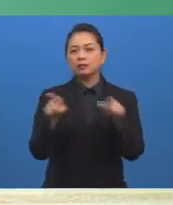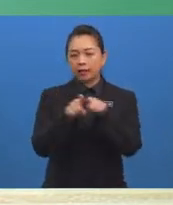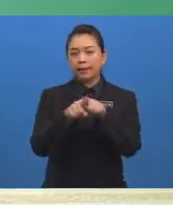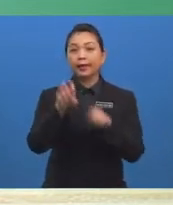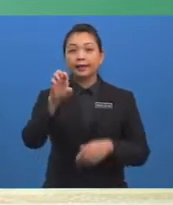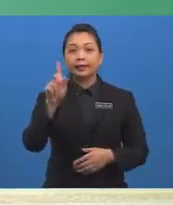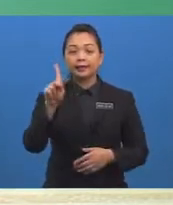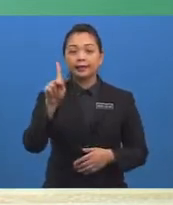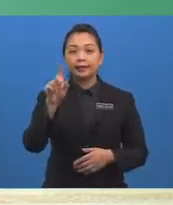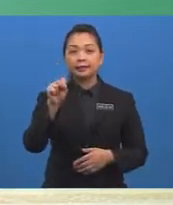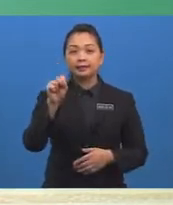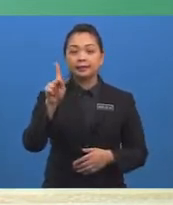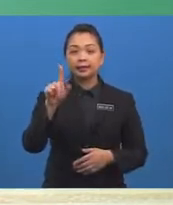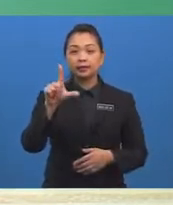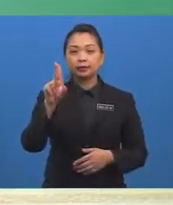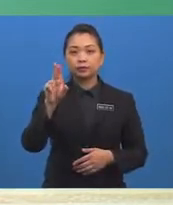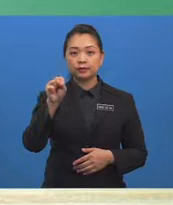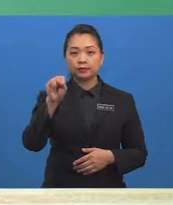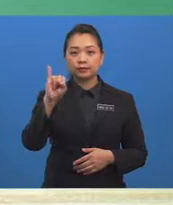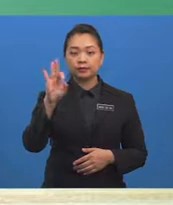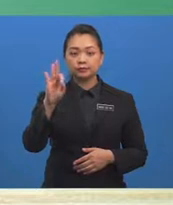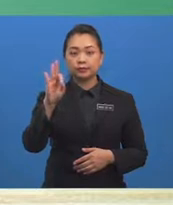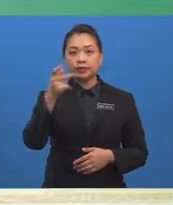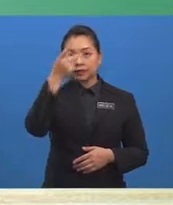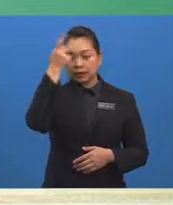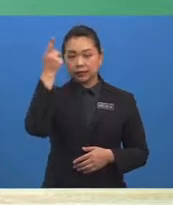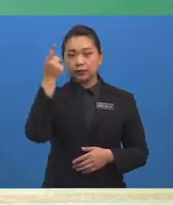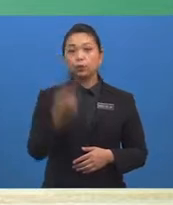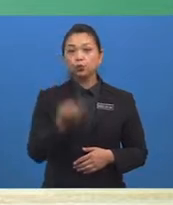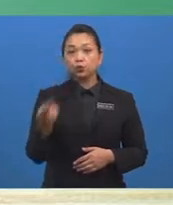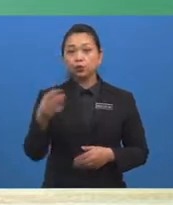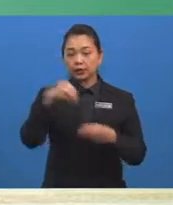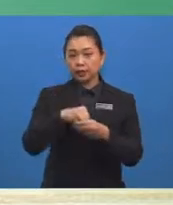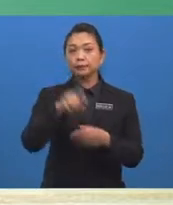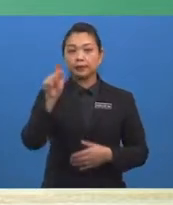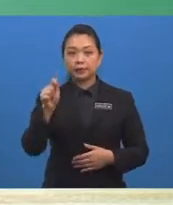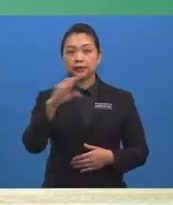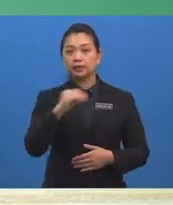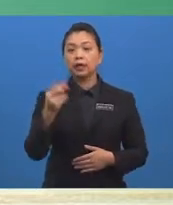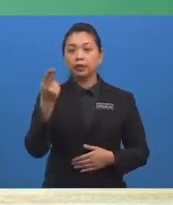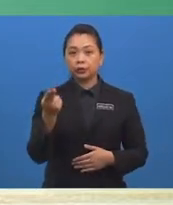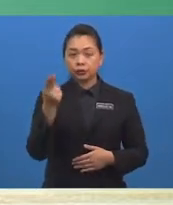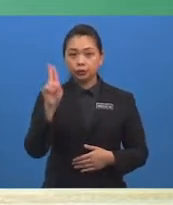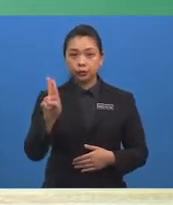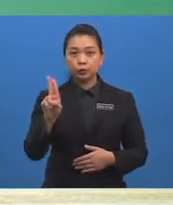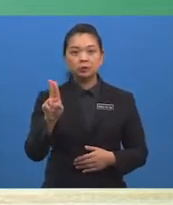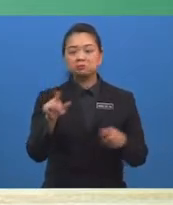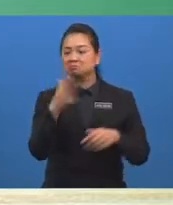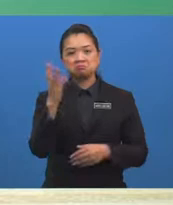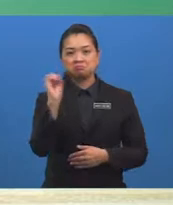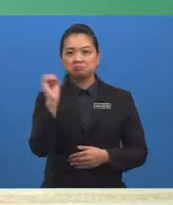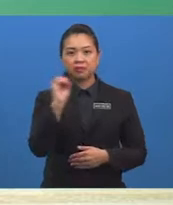Kerana unsur di dalam peristiwa T dan peristiwa U tidak mempunyai persamaan